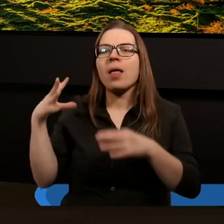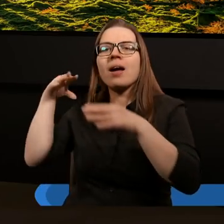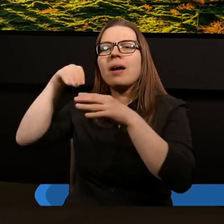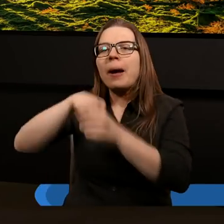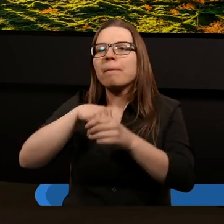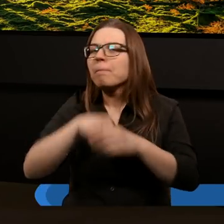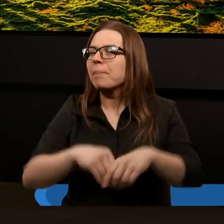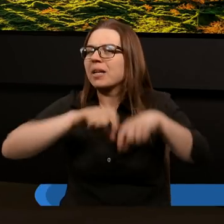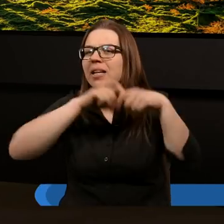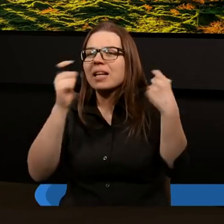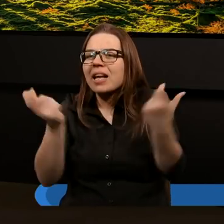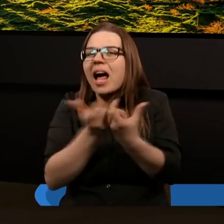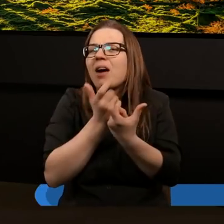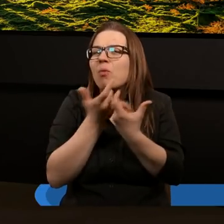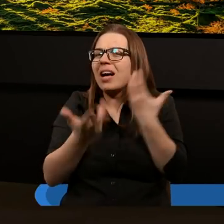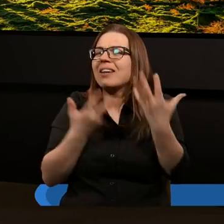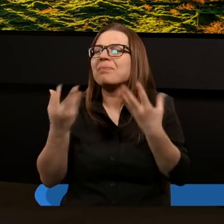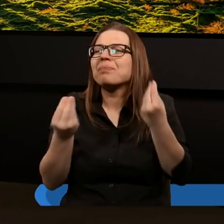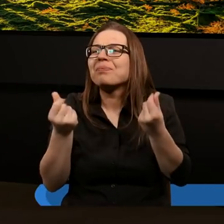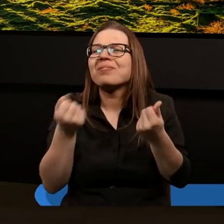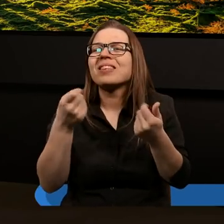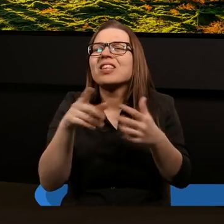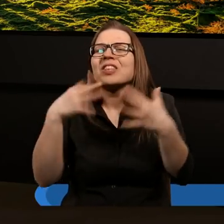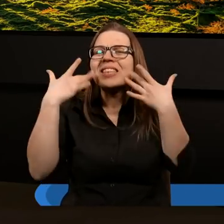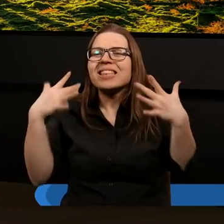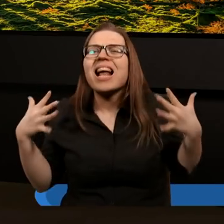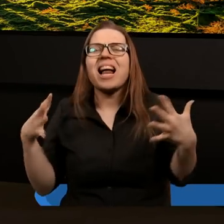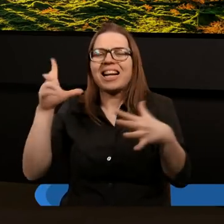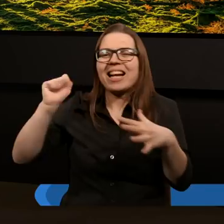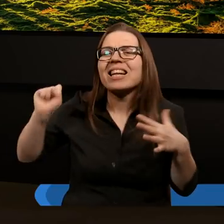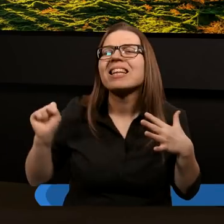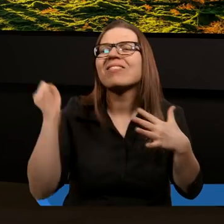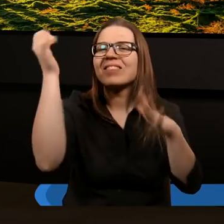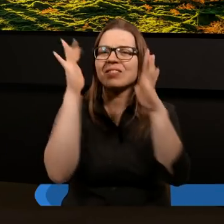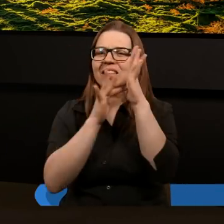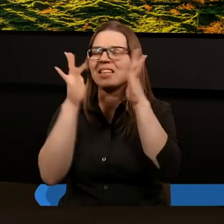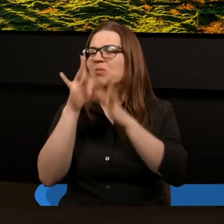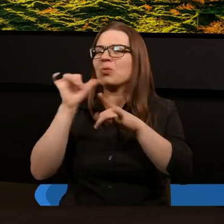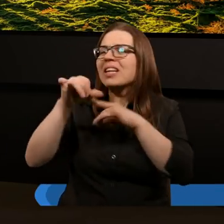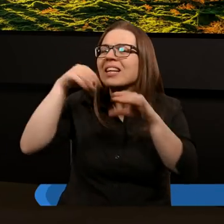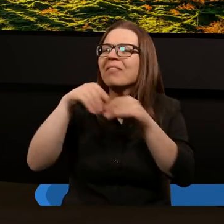całe uniwersum cieszy się ze zwycięstwa Jezusa Chrystusa,